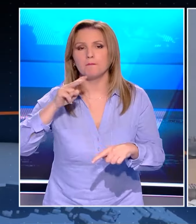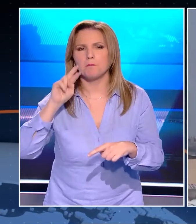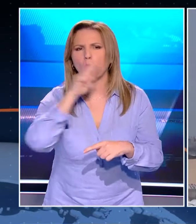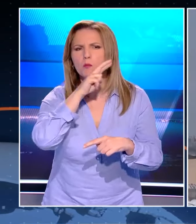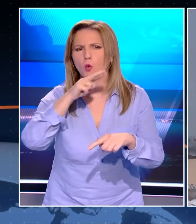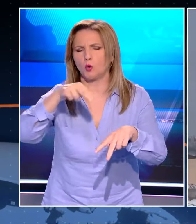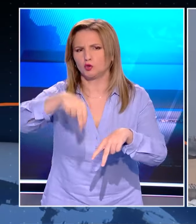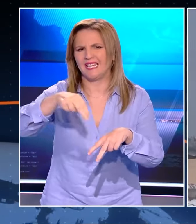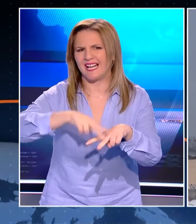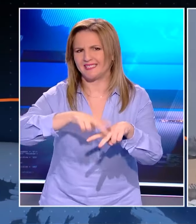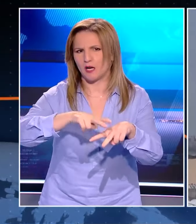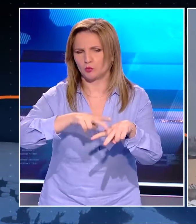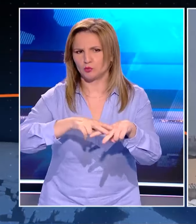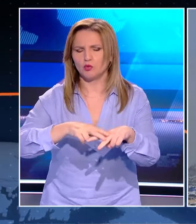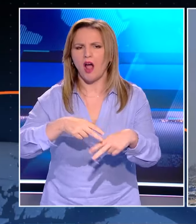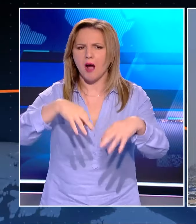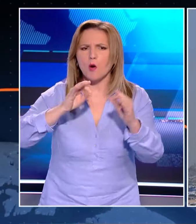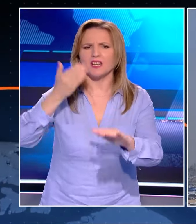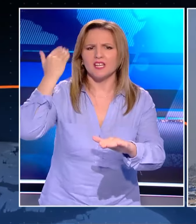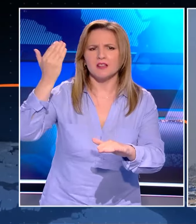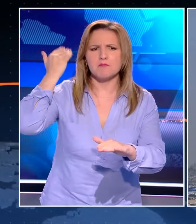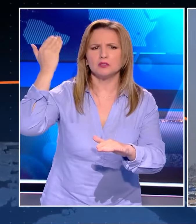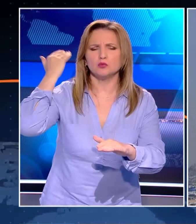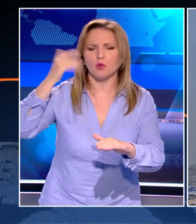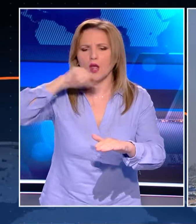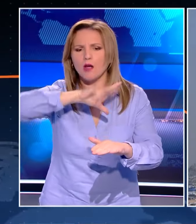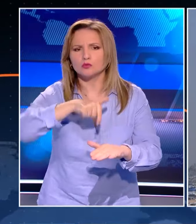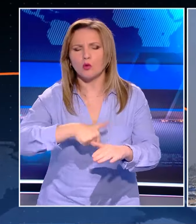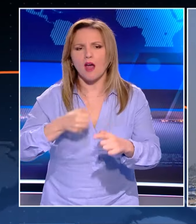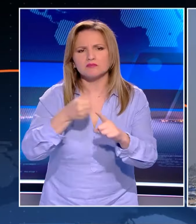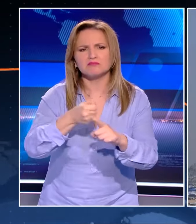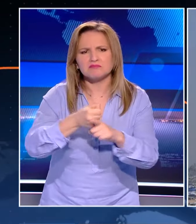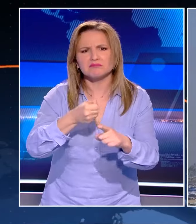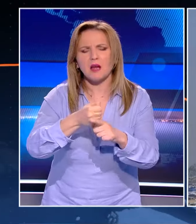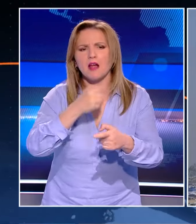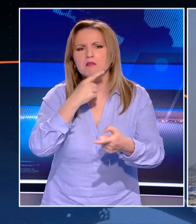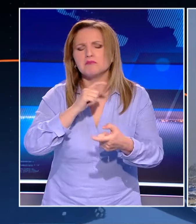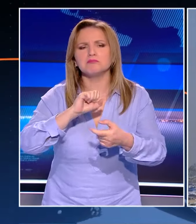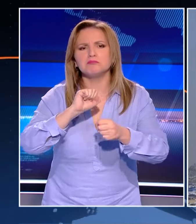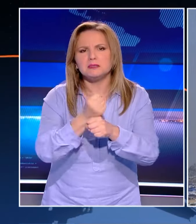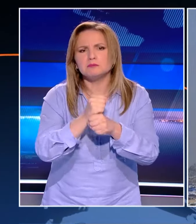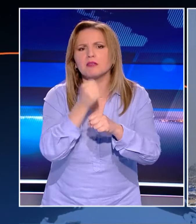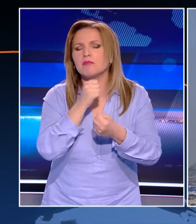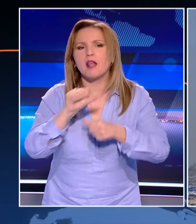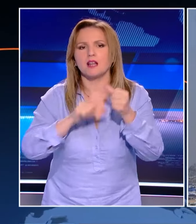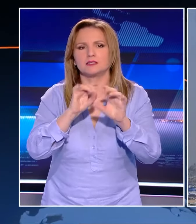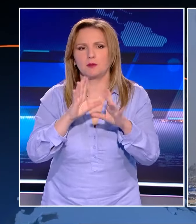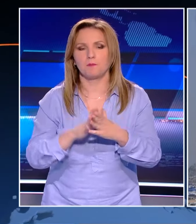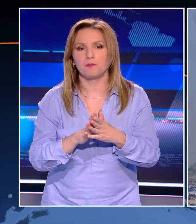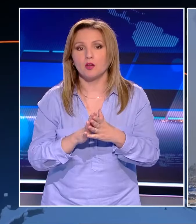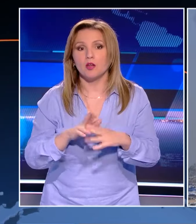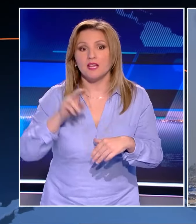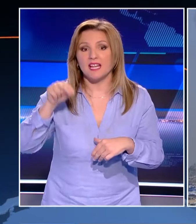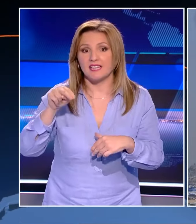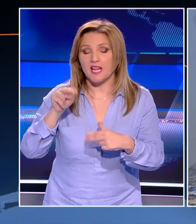έχει επιστρέψει στο αρχικό σημείο των διαπραγματεύσεων. Να σου πω επίσης ότι έχει ολοκληρωθεί η συνάντηση του Πρωθυπουργού του Ισραήλ,